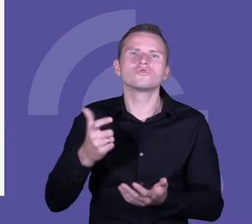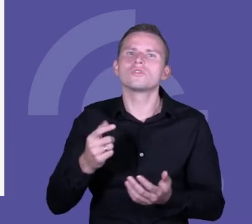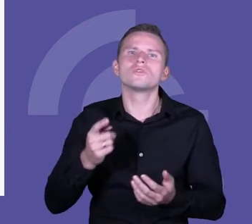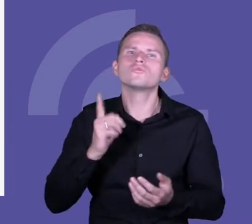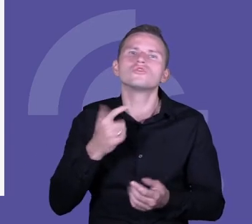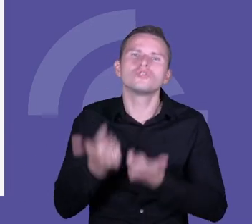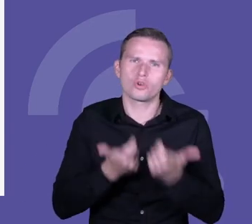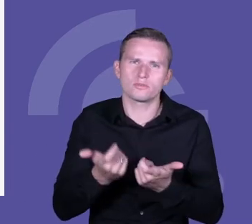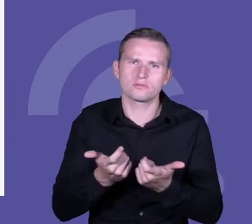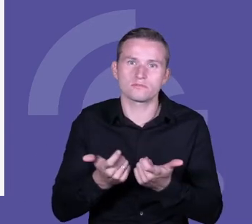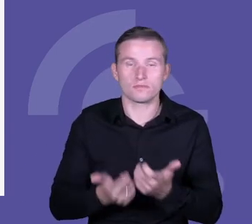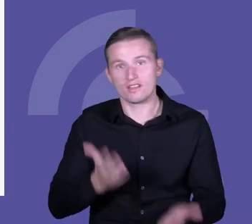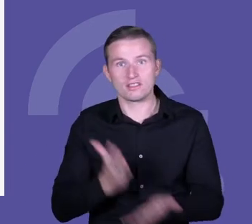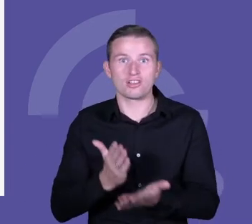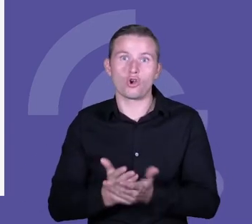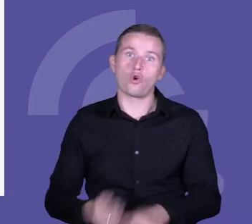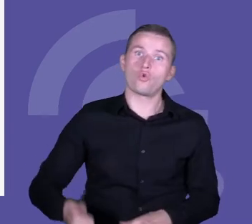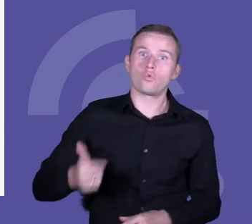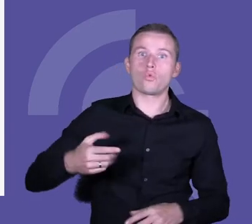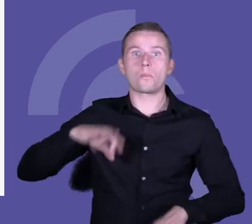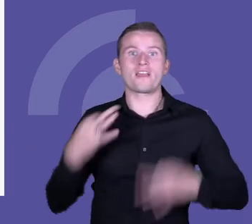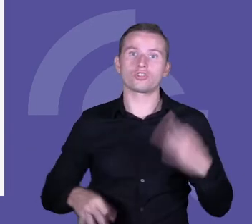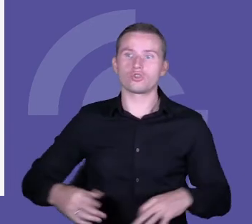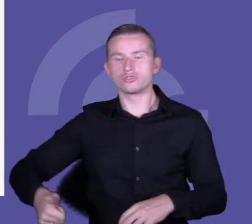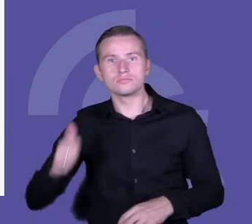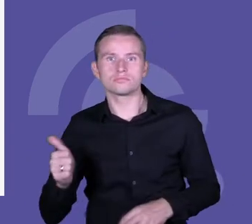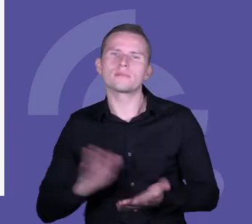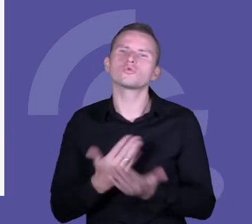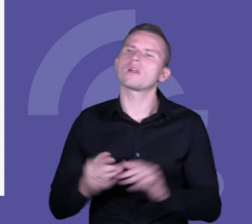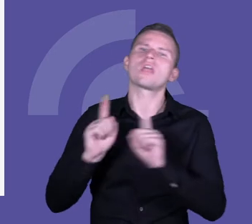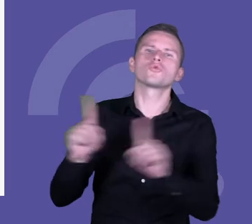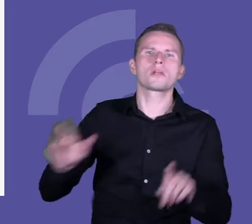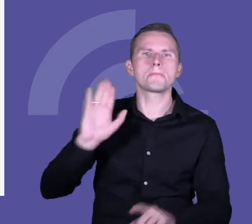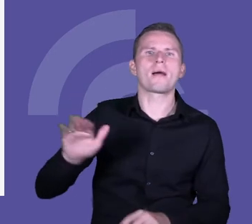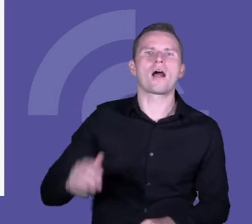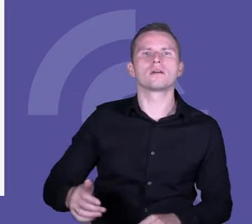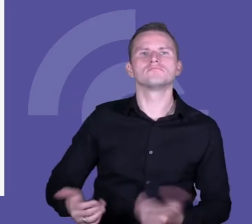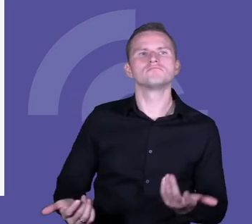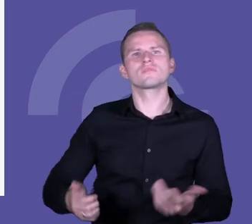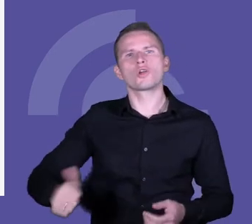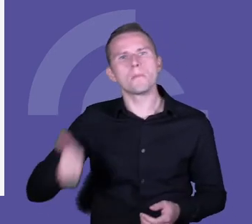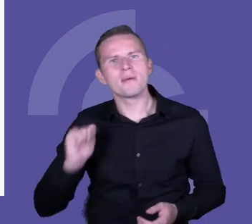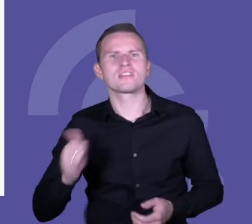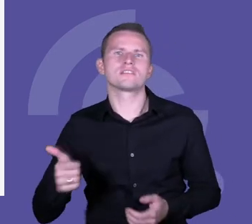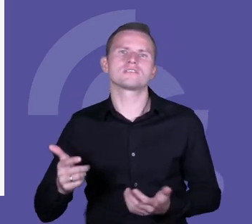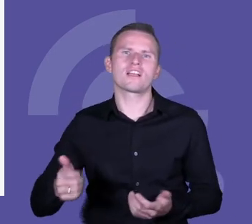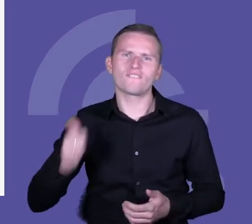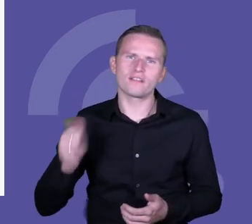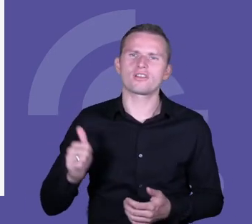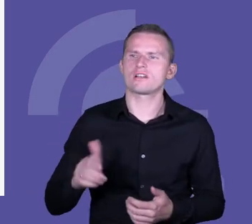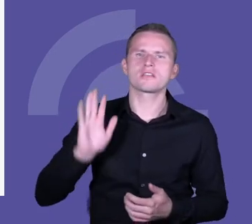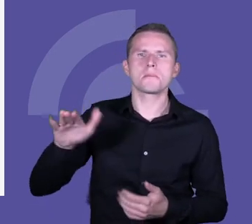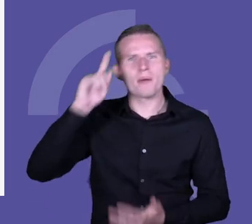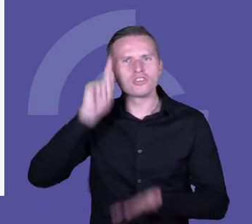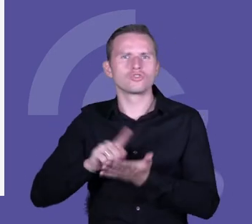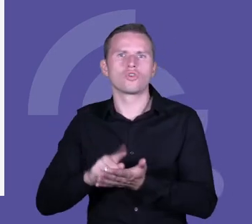od umiejętności, no bo tu dużo mówiliśmy o kompetencjach nauczycieli. Czy nauczyciel ma takie kompetencje, żeby to budować? I to się często myśli o